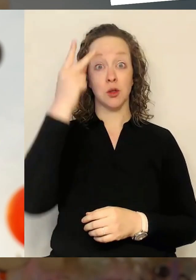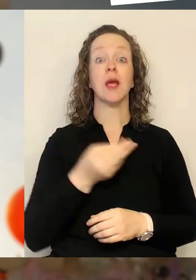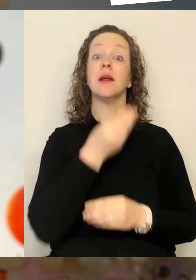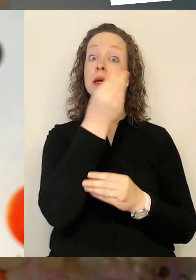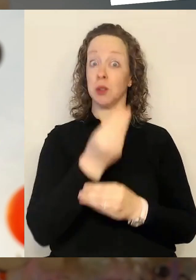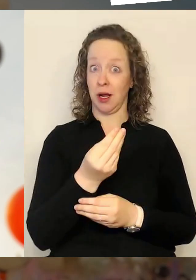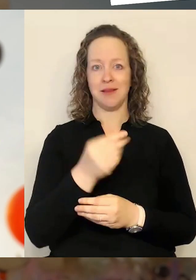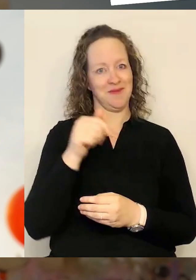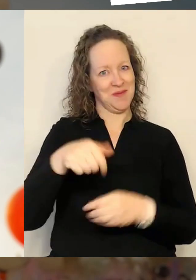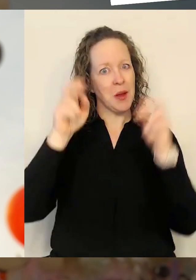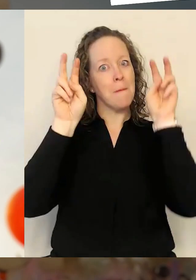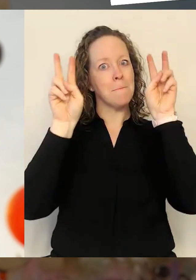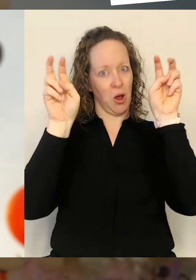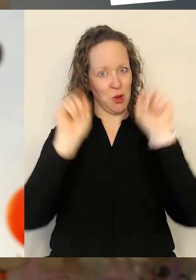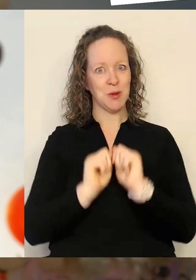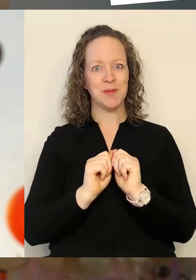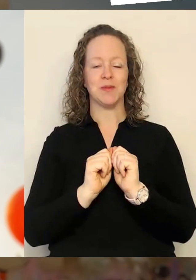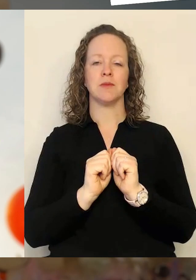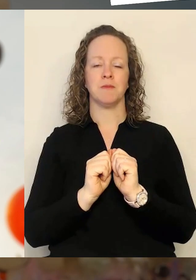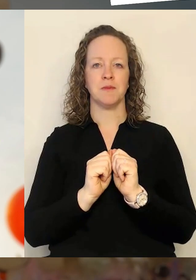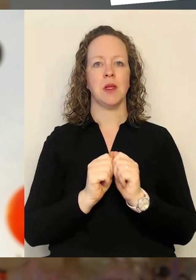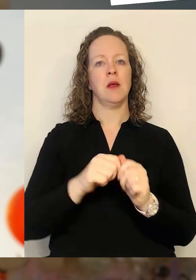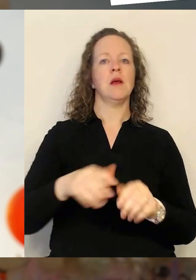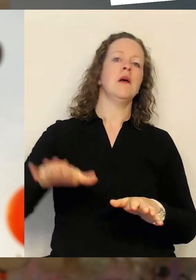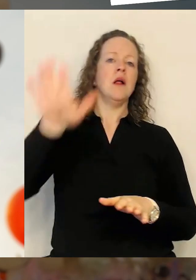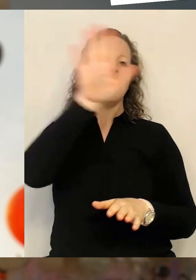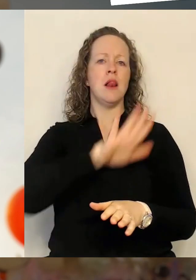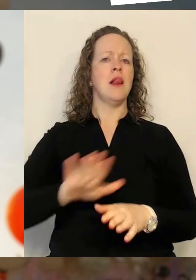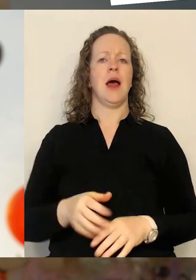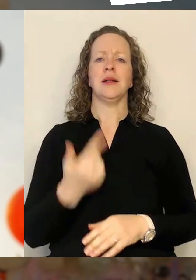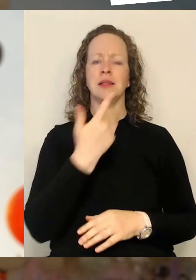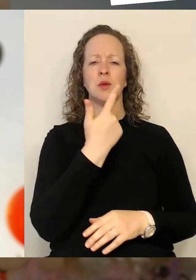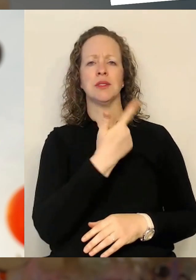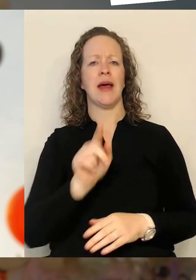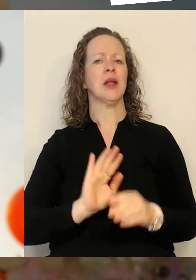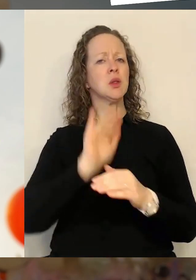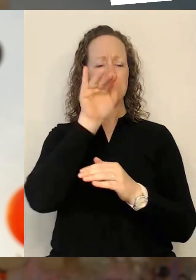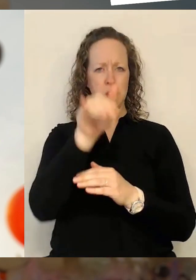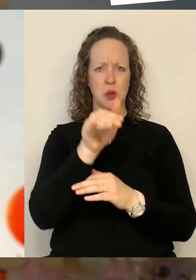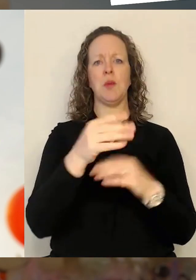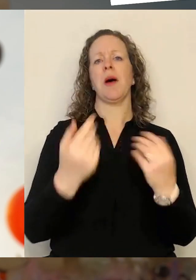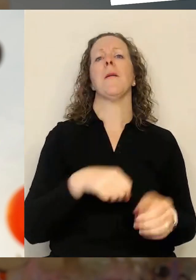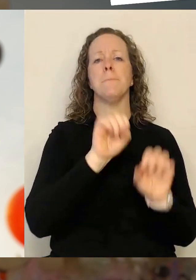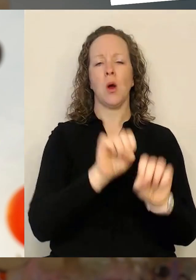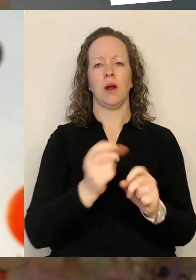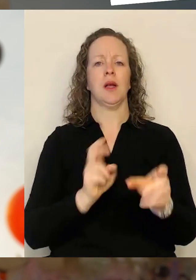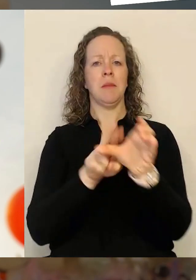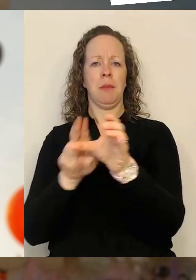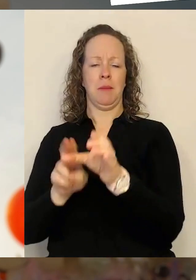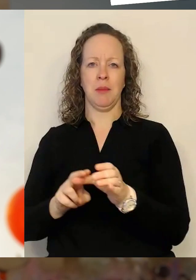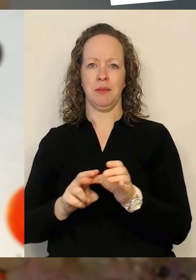2000 Mal stehen überall in unserem Land digitale Kompetenzen im Mittelpunkt. 2000 Chancen für Sie, liebe